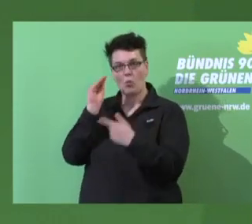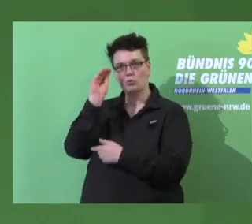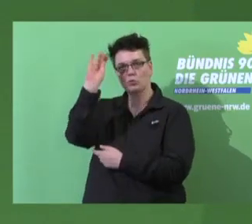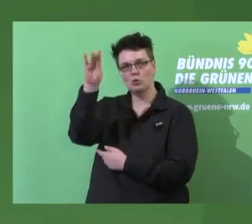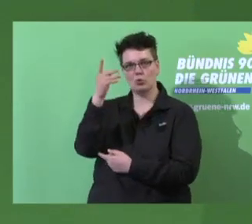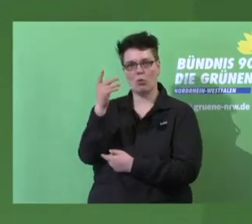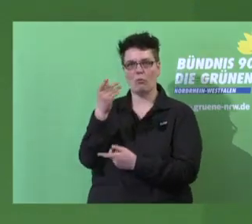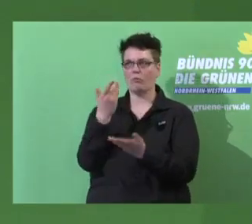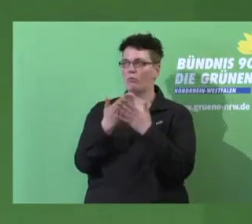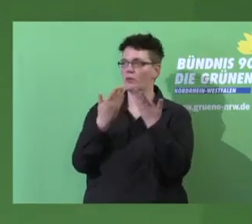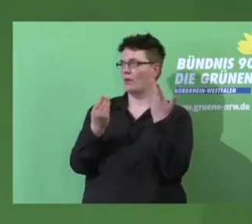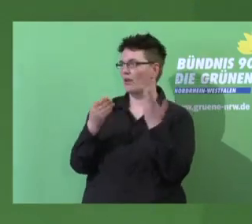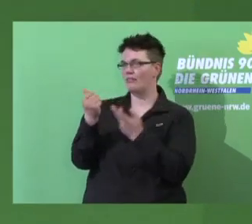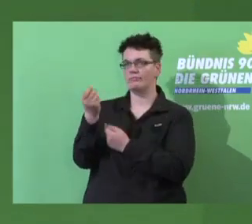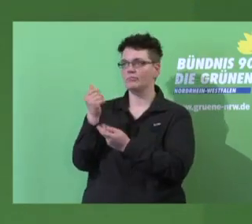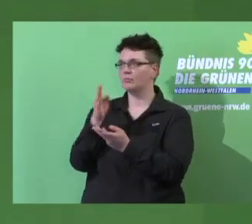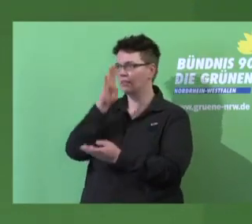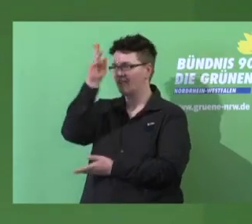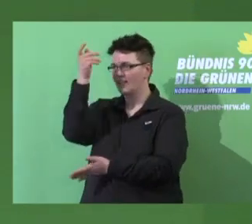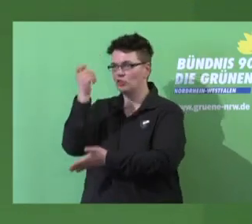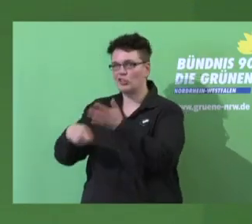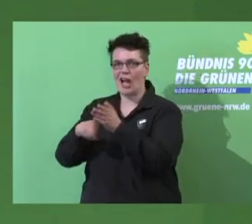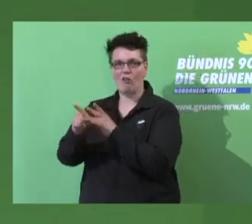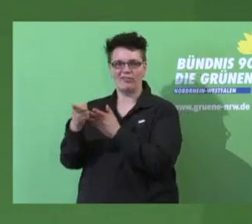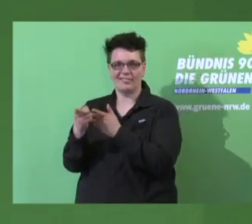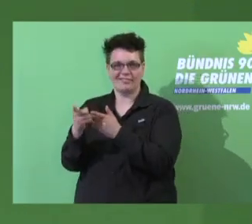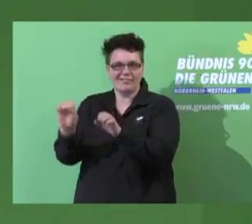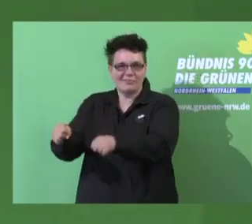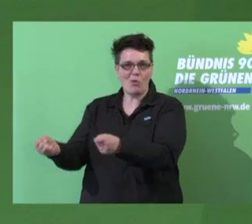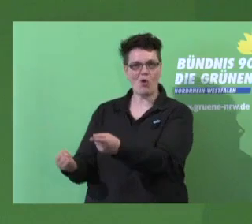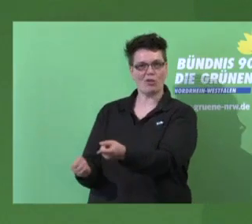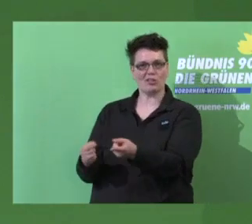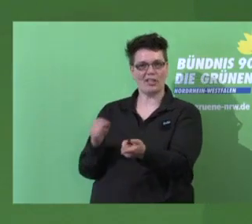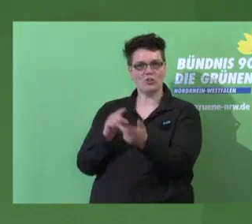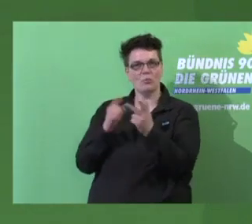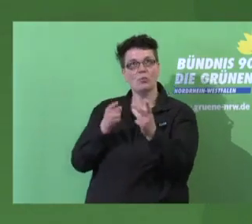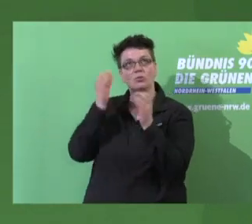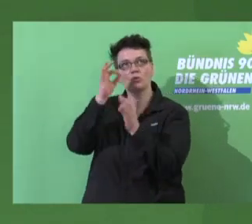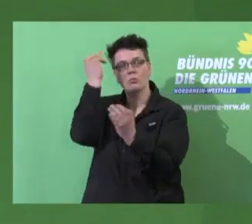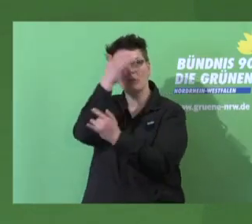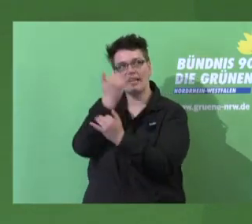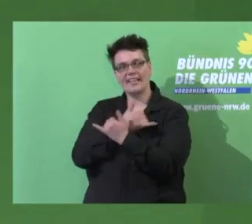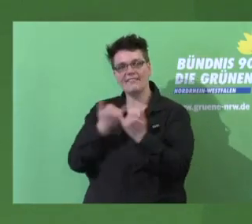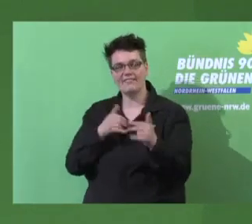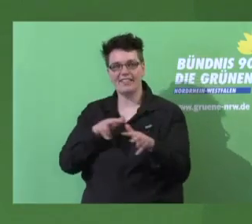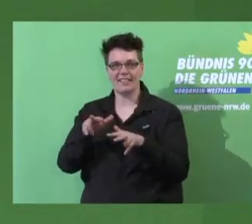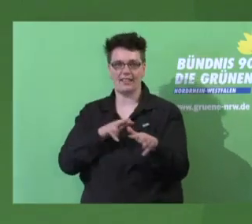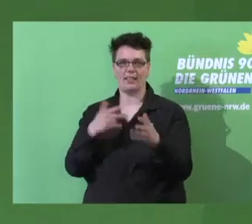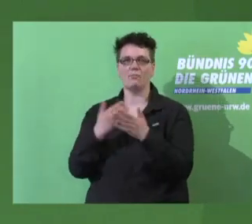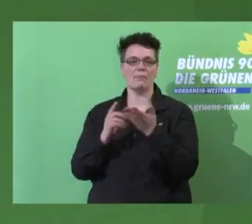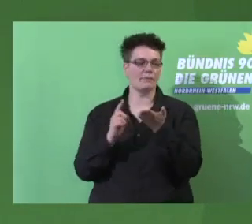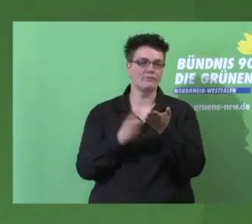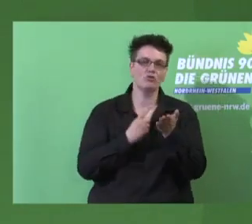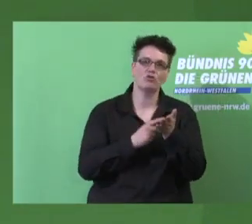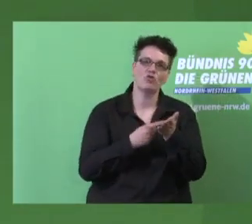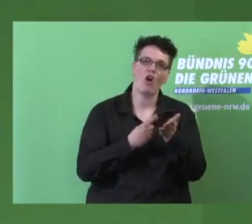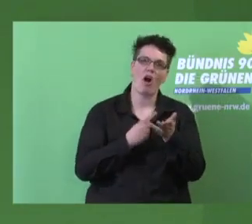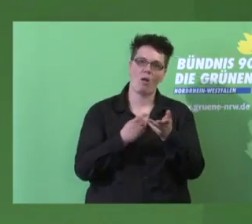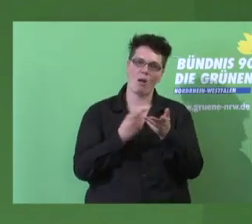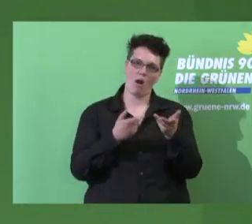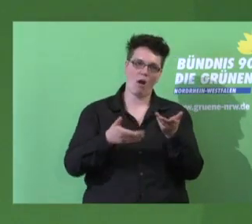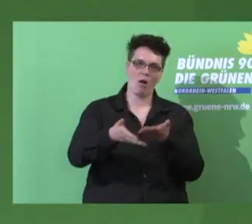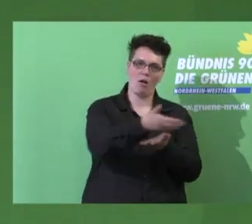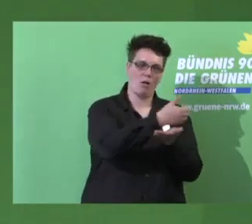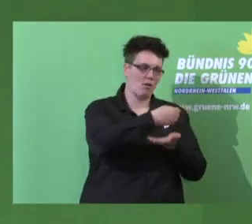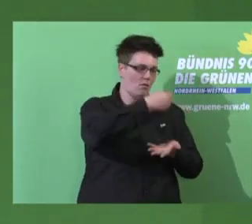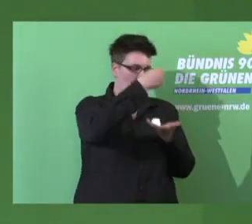einerseits mehr Kostengerechtigkeit und Kostenwahrheit erzeugt, auch durch andere Steuern, durch gerechte Steuern, durch Steuern,